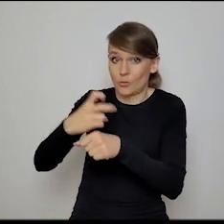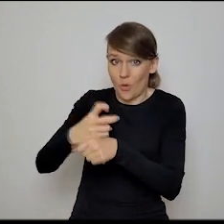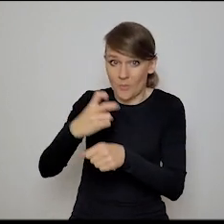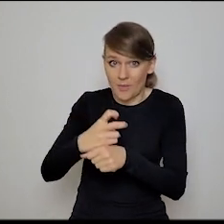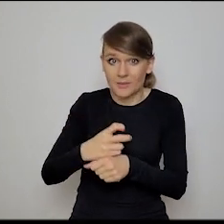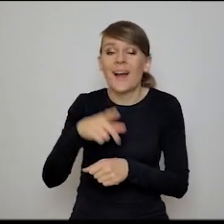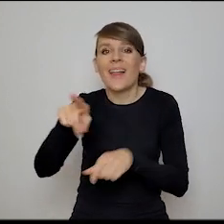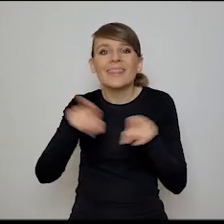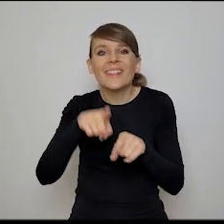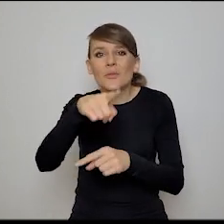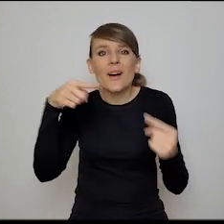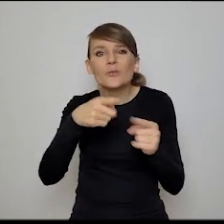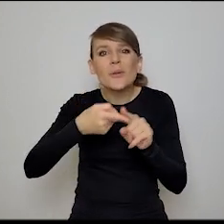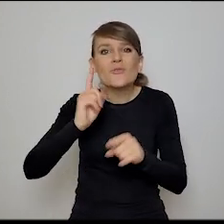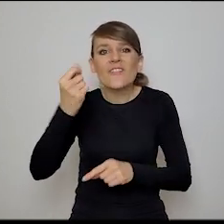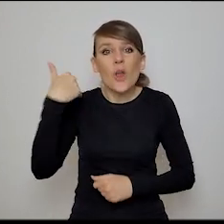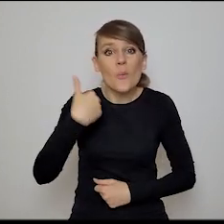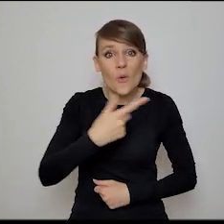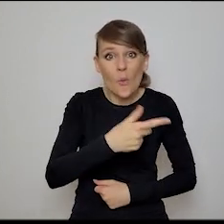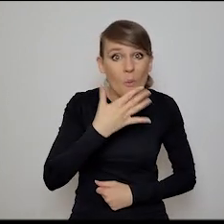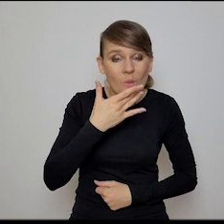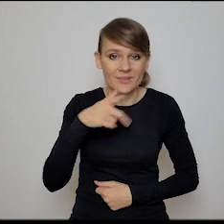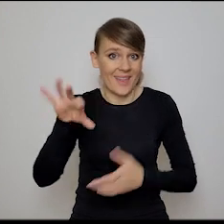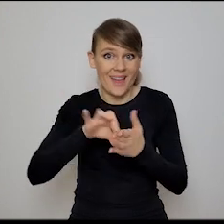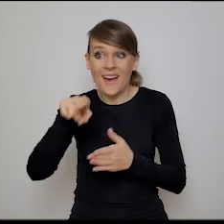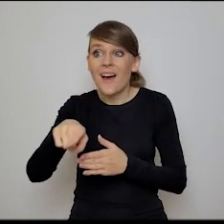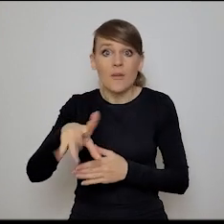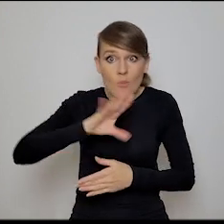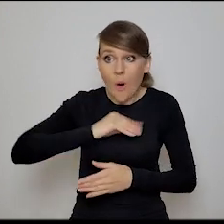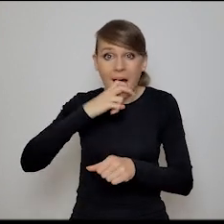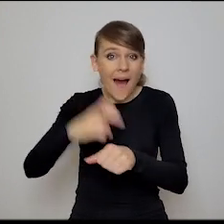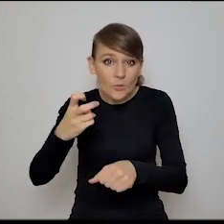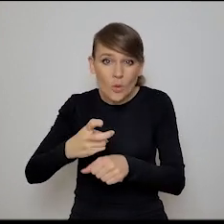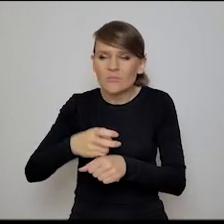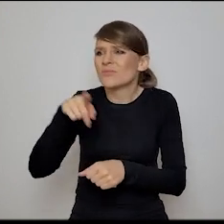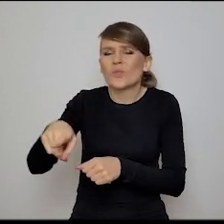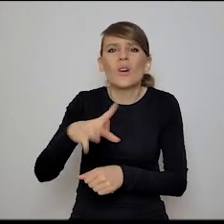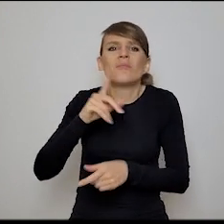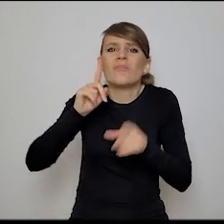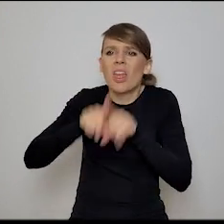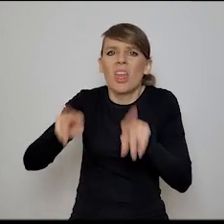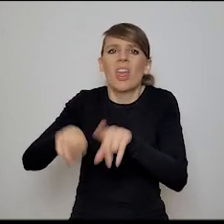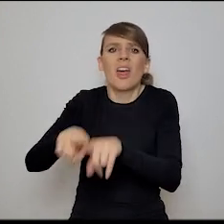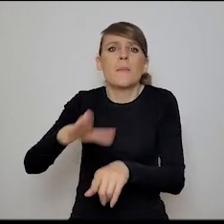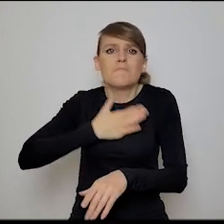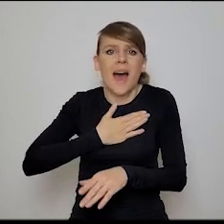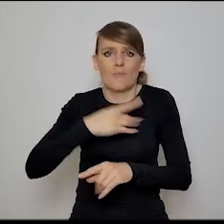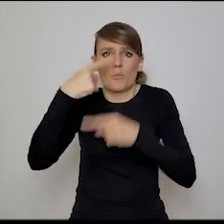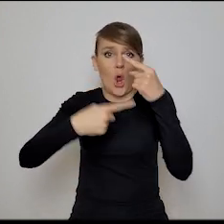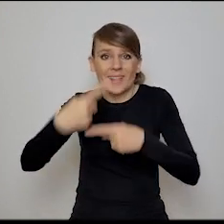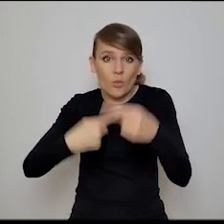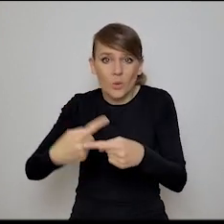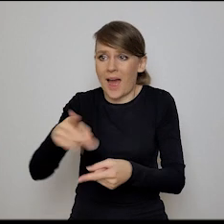się z kolei wiąże z tym, co przed chwilą powiedziałeś, czyli pewnie te, które są automatyzowalne, to są pewnego rodzaju rutyny oparte na procedurach. I wtedy